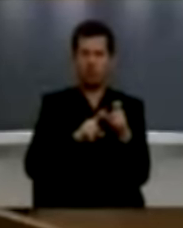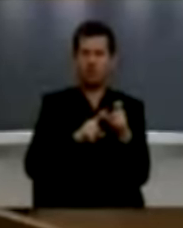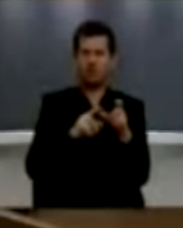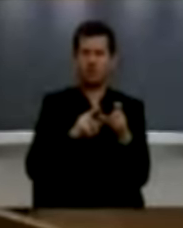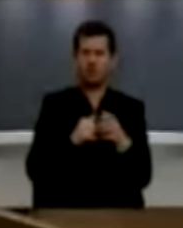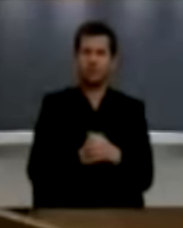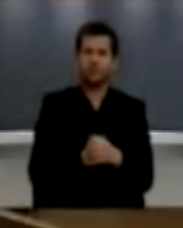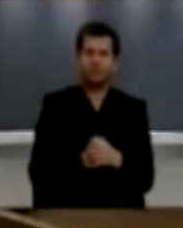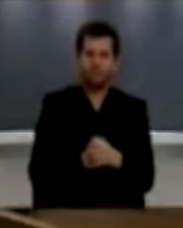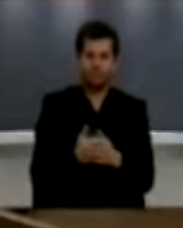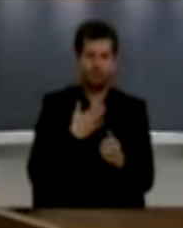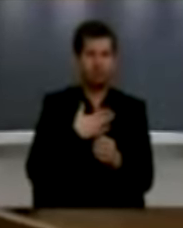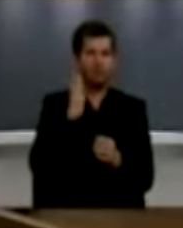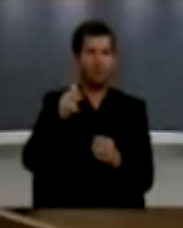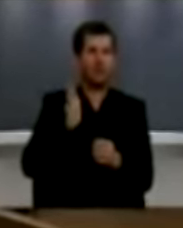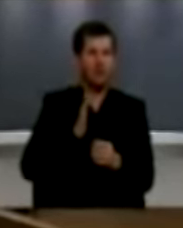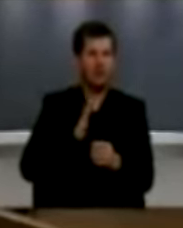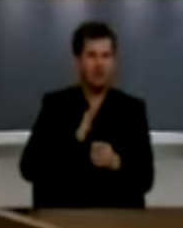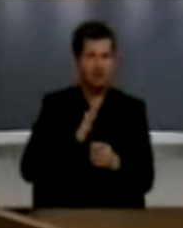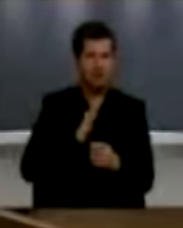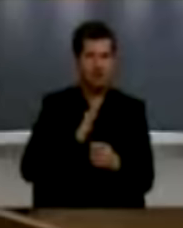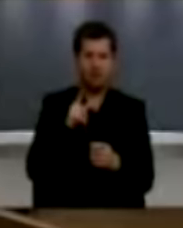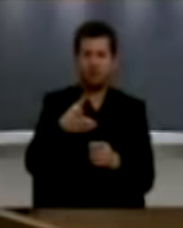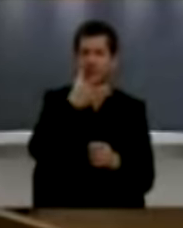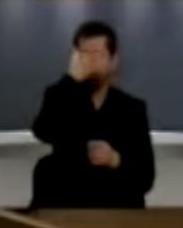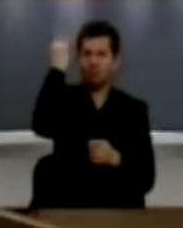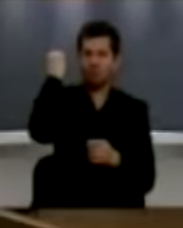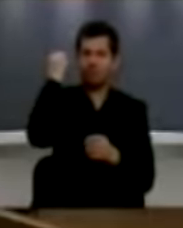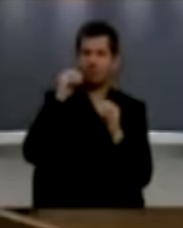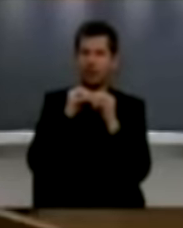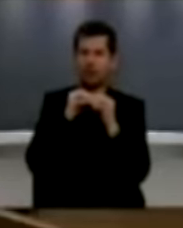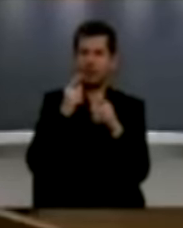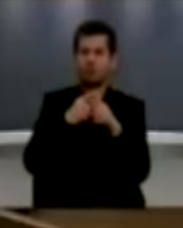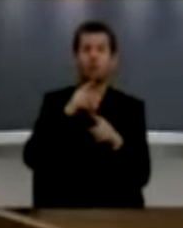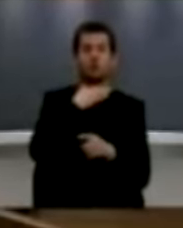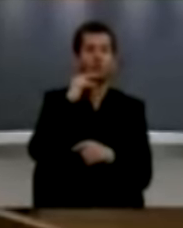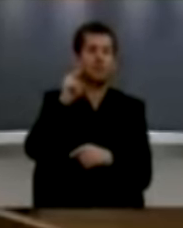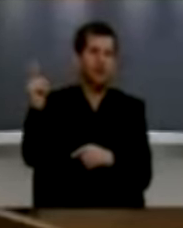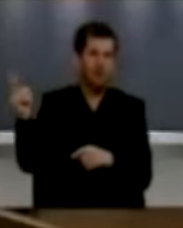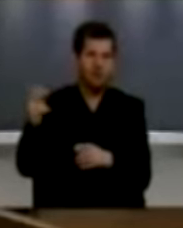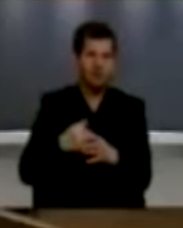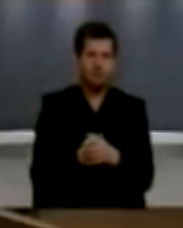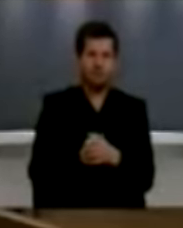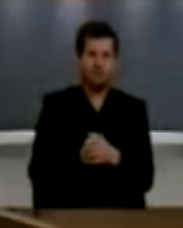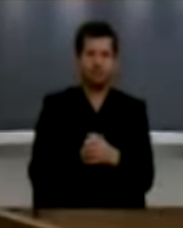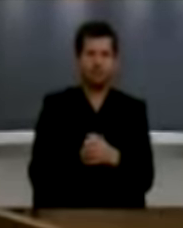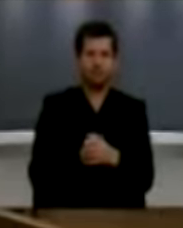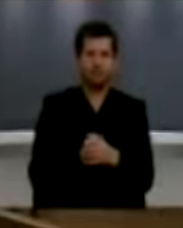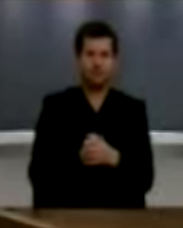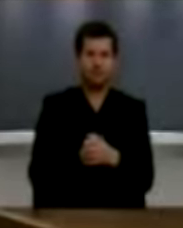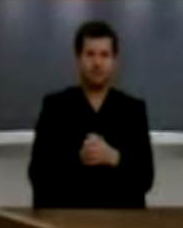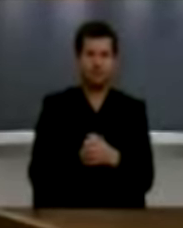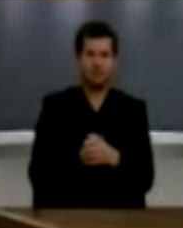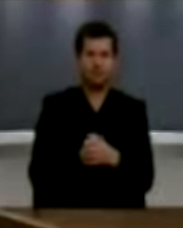E ne mund të rezikojmë që të harot batajnica dhe shumë batajnica të tjera. E masë që jemi